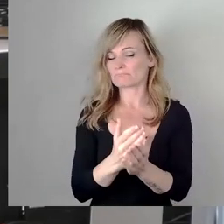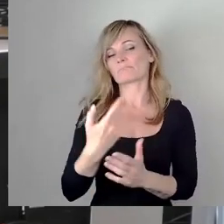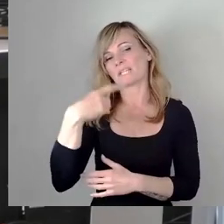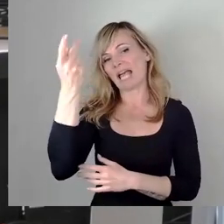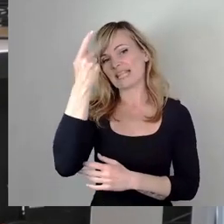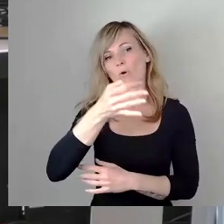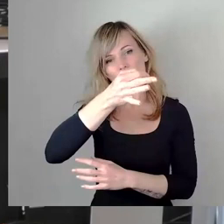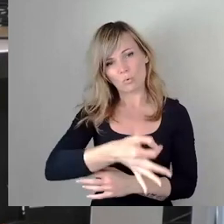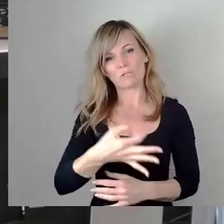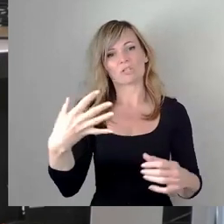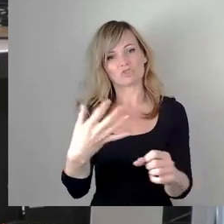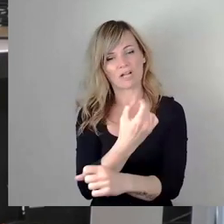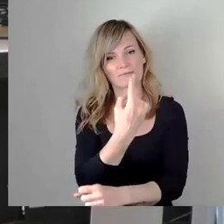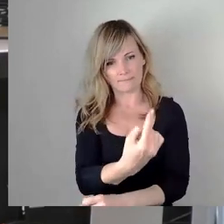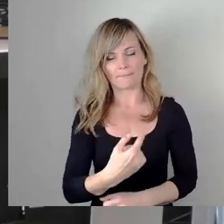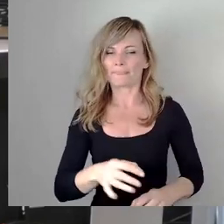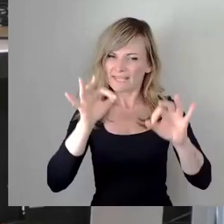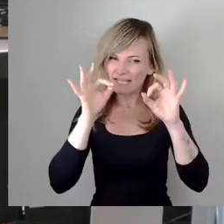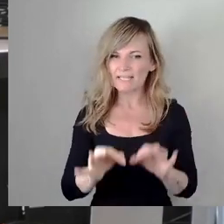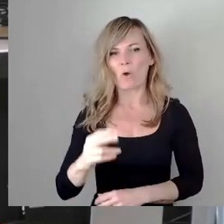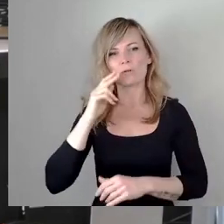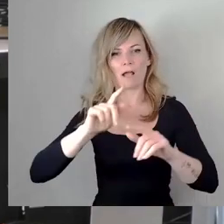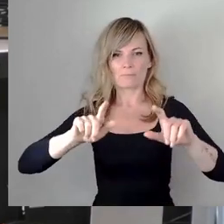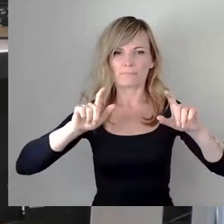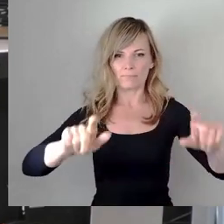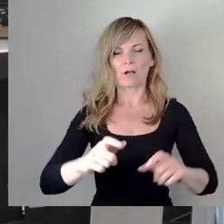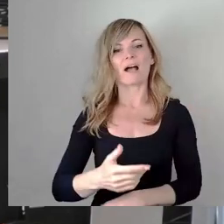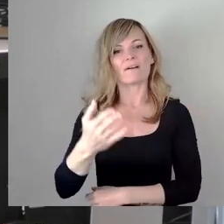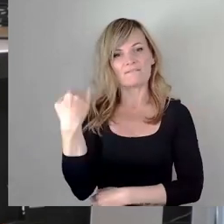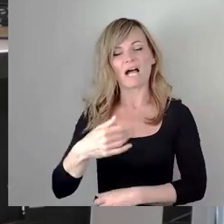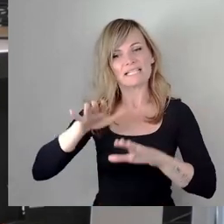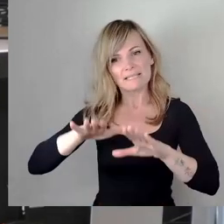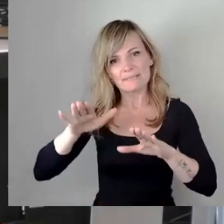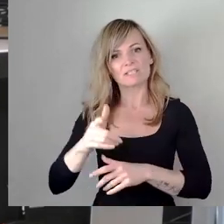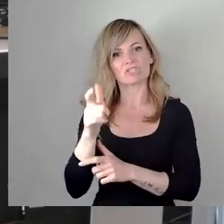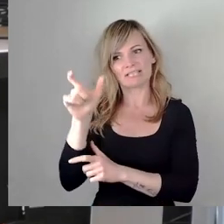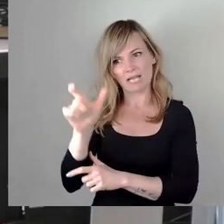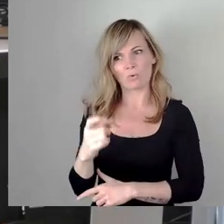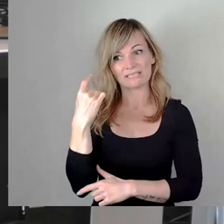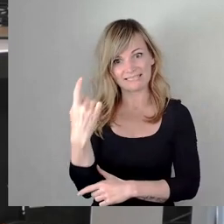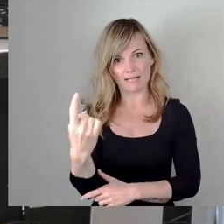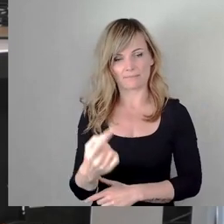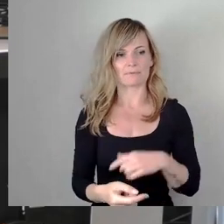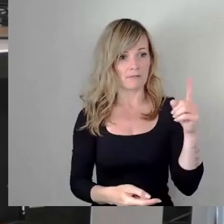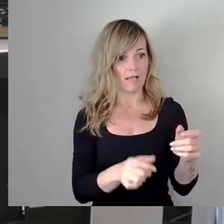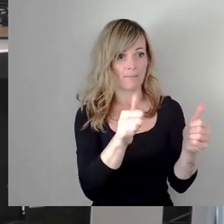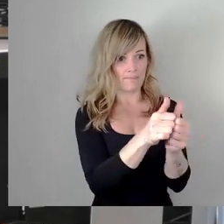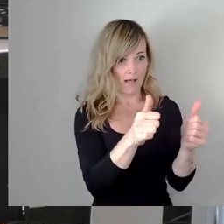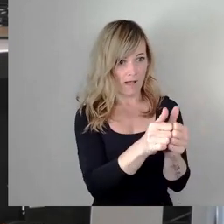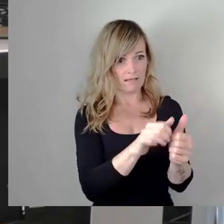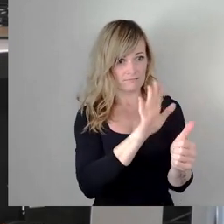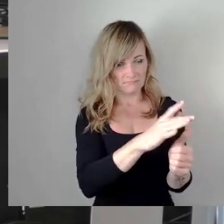Ross und Reiter benennt. Es war ein islamistischer Terrorist, der das Leben eines Paares hier in Dresden zerstörte.